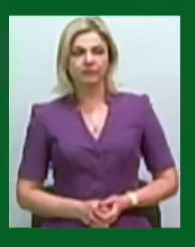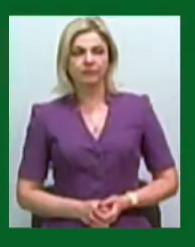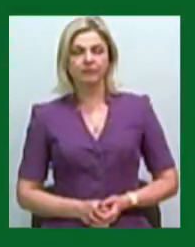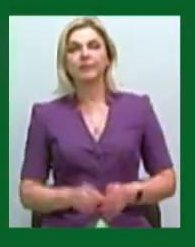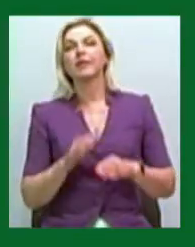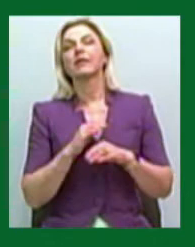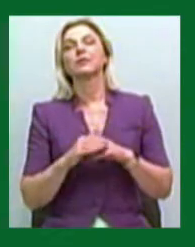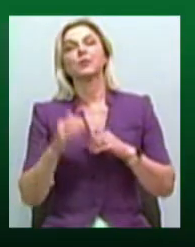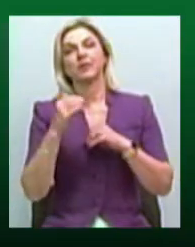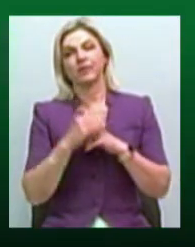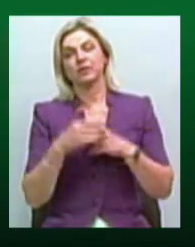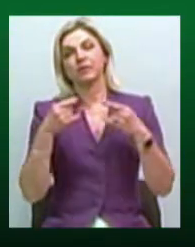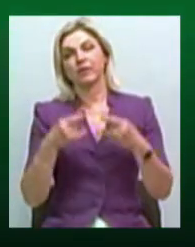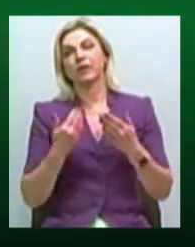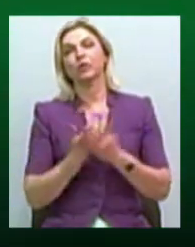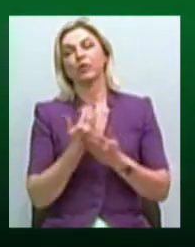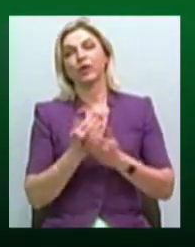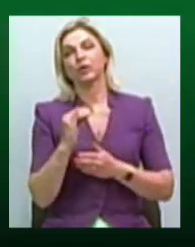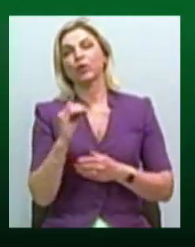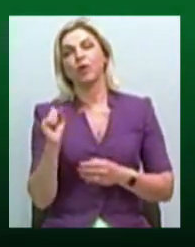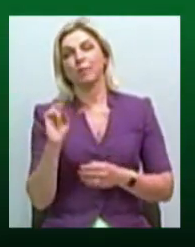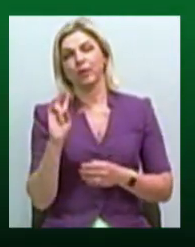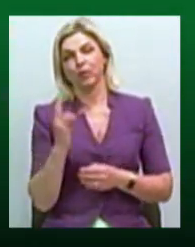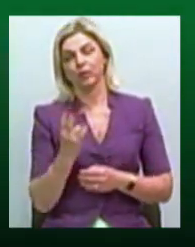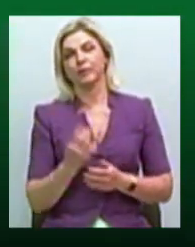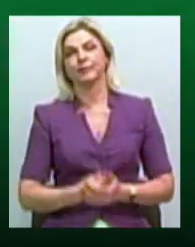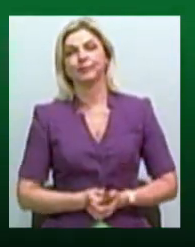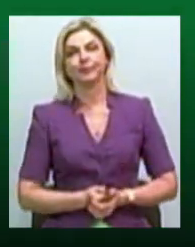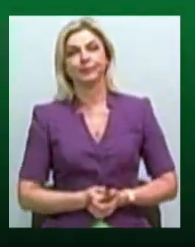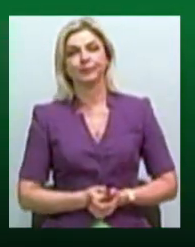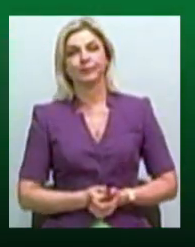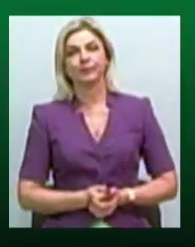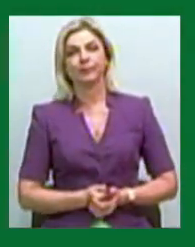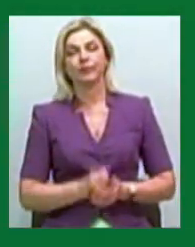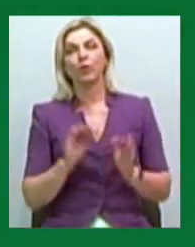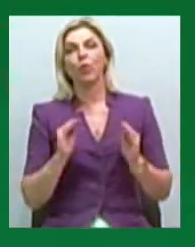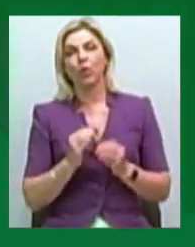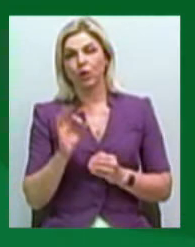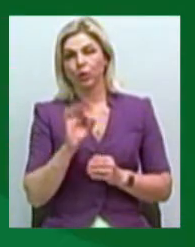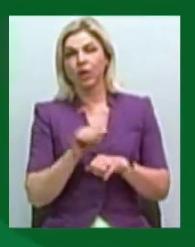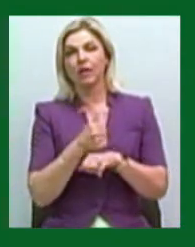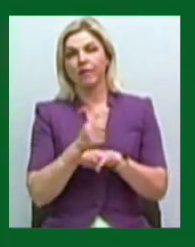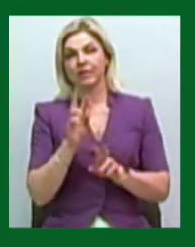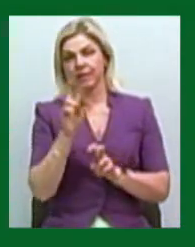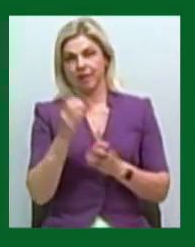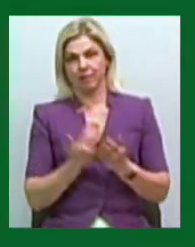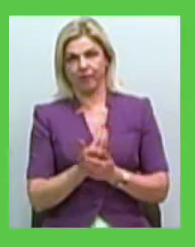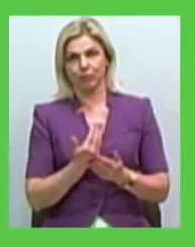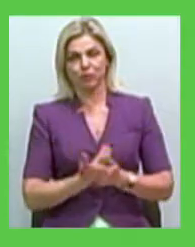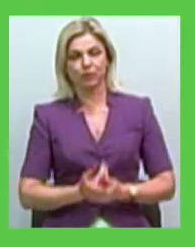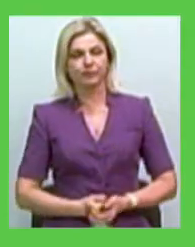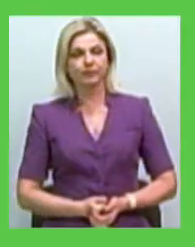Добрий вечір, в ефірі новини на ЮАМ Миколаїв. У студії для вас працює Вікторія Чернявська. І коротко про основні теми випуску.